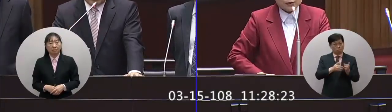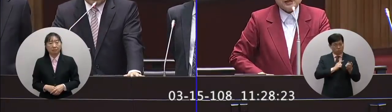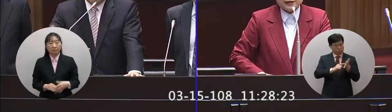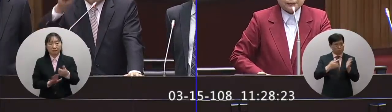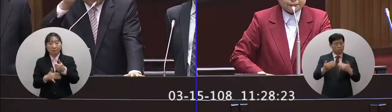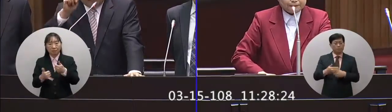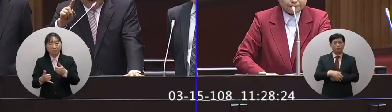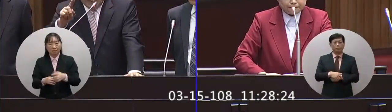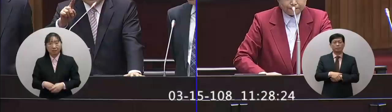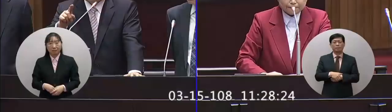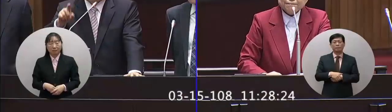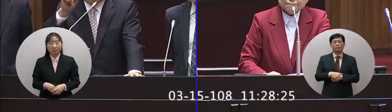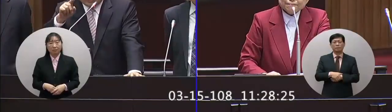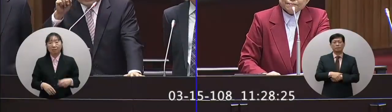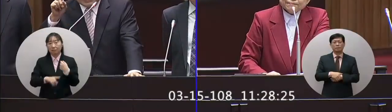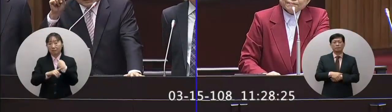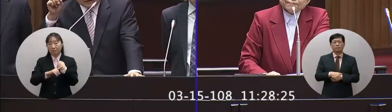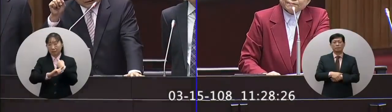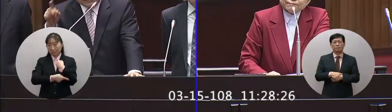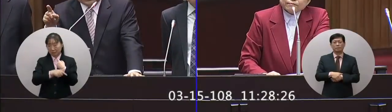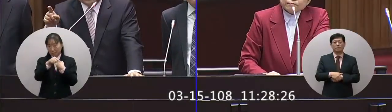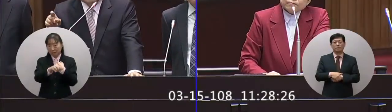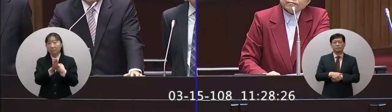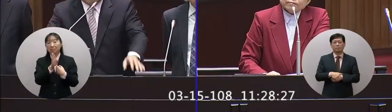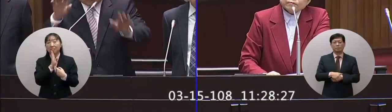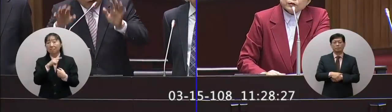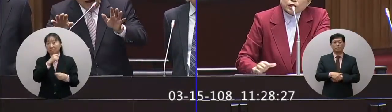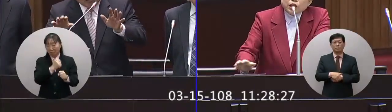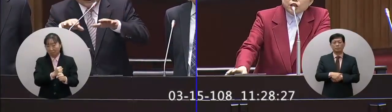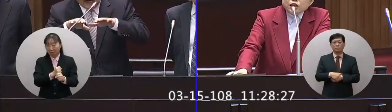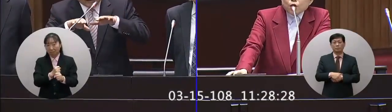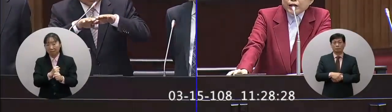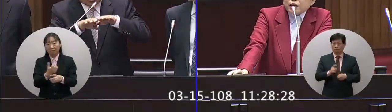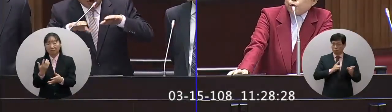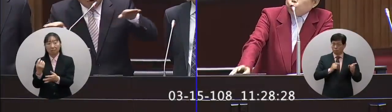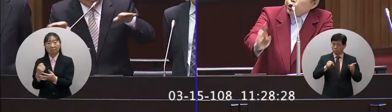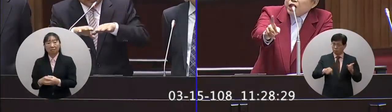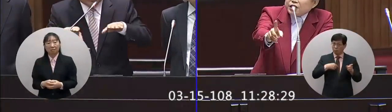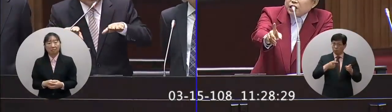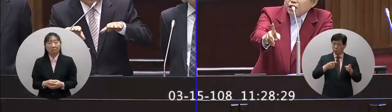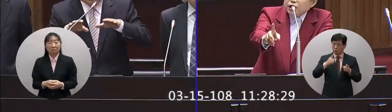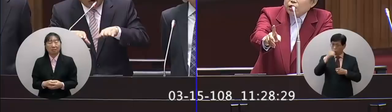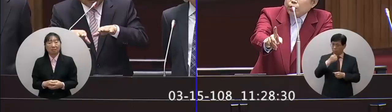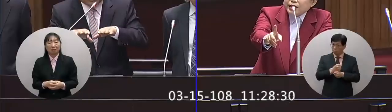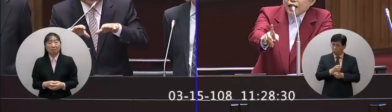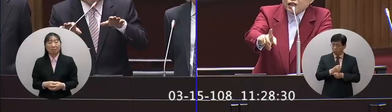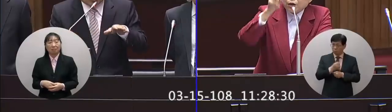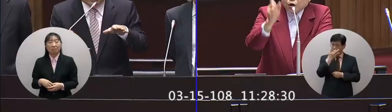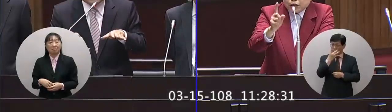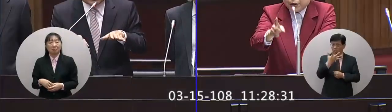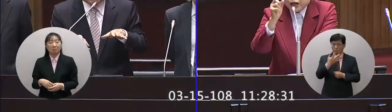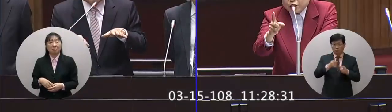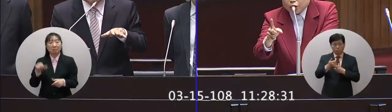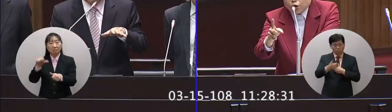度問題委員法是貴在可行你認為公務人